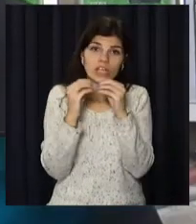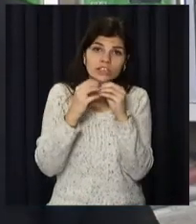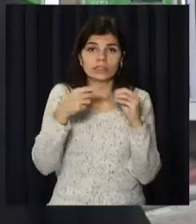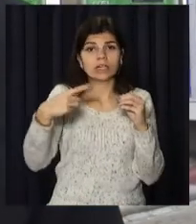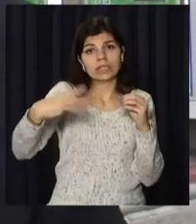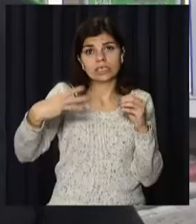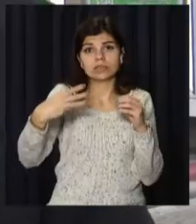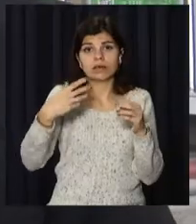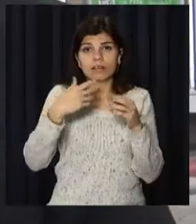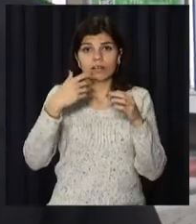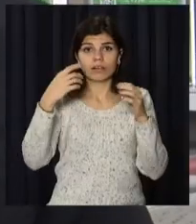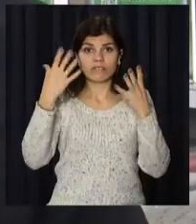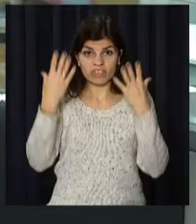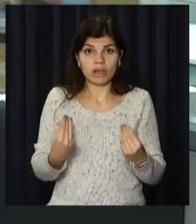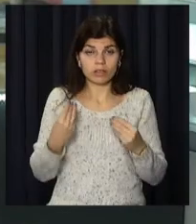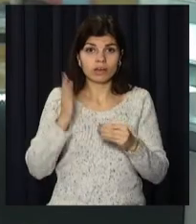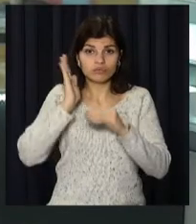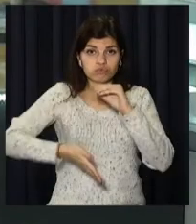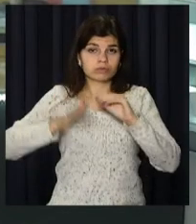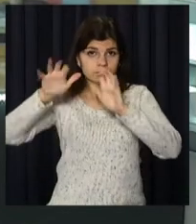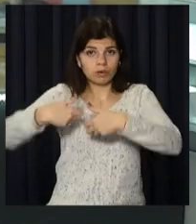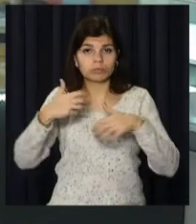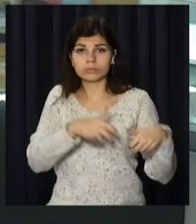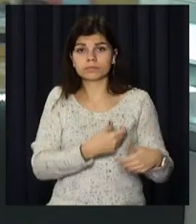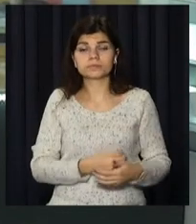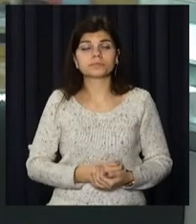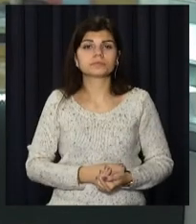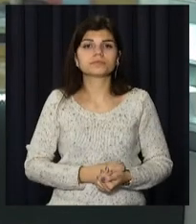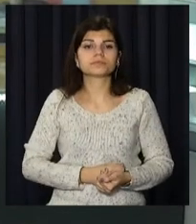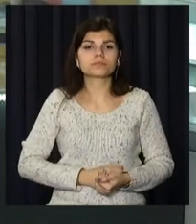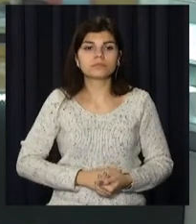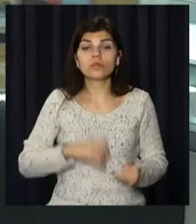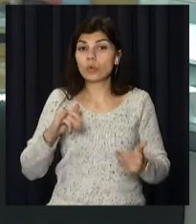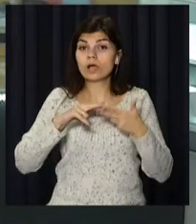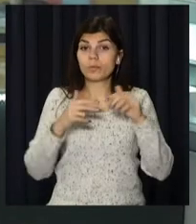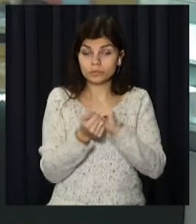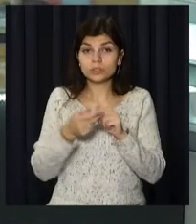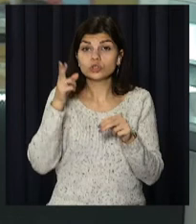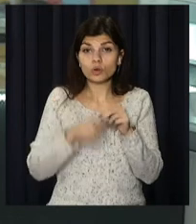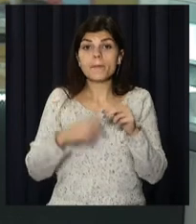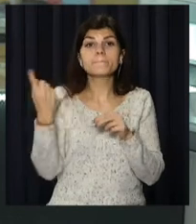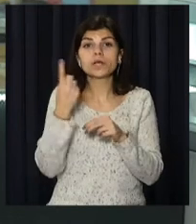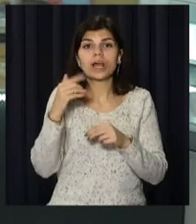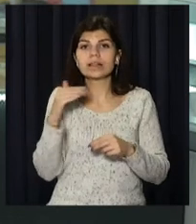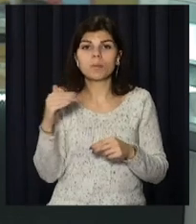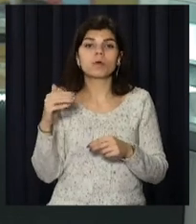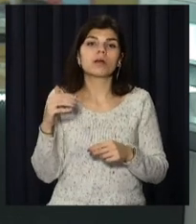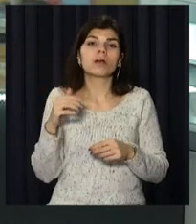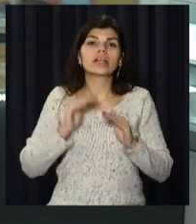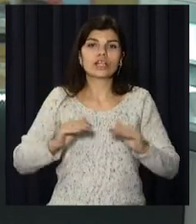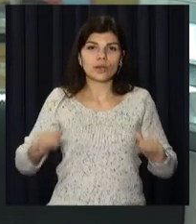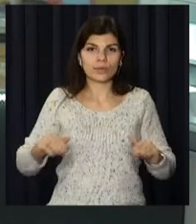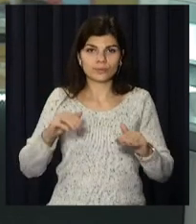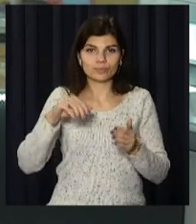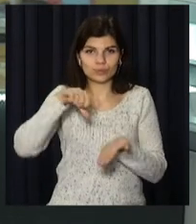штендерів людей. Почути школярів. У Кам'янському закінчився перший етап дитячого бюджету